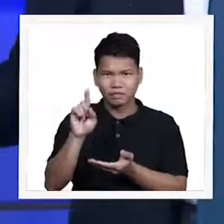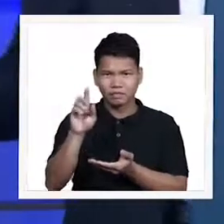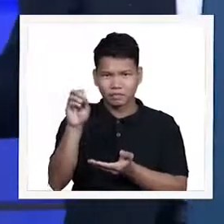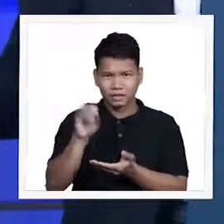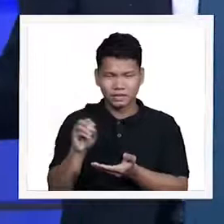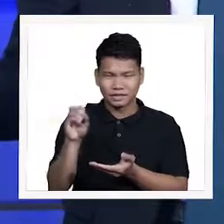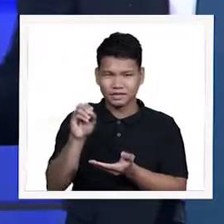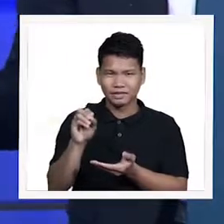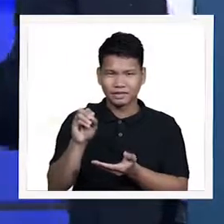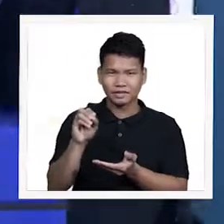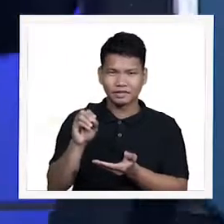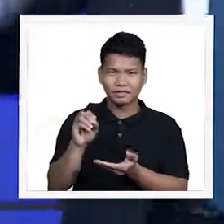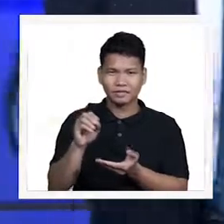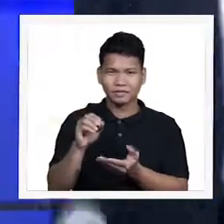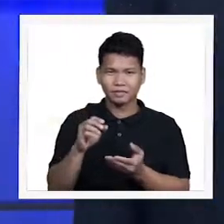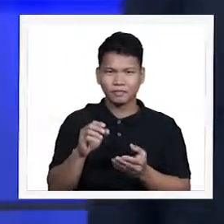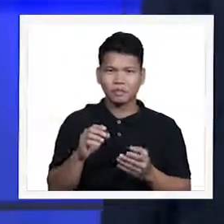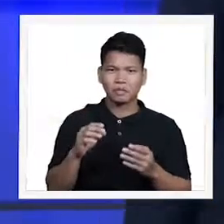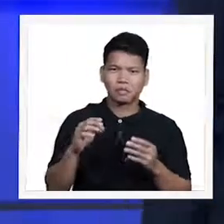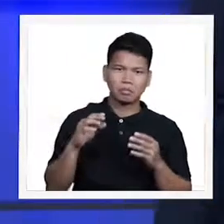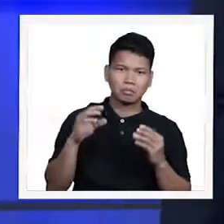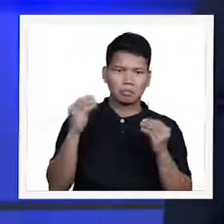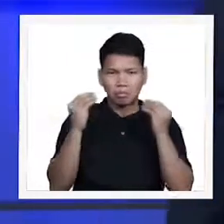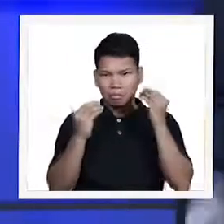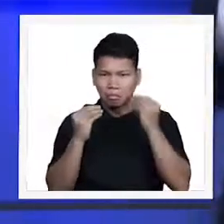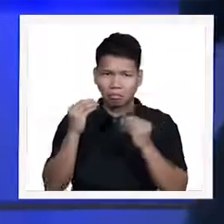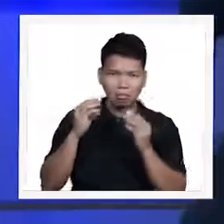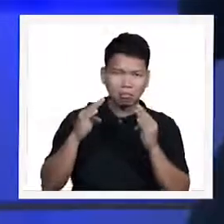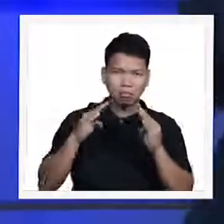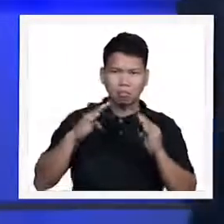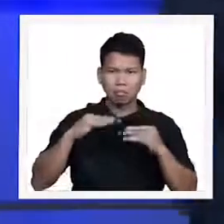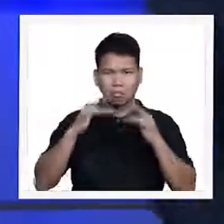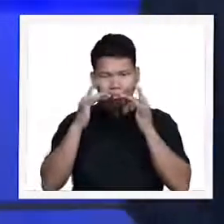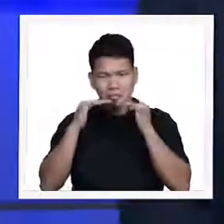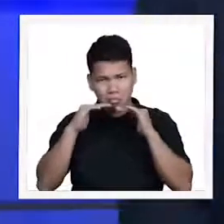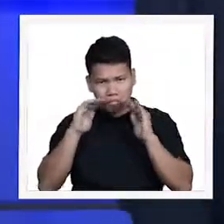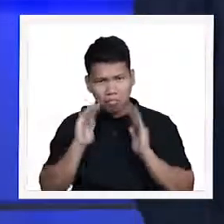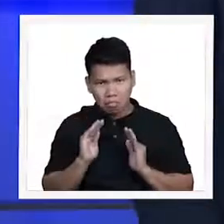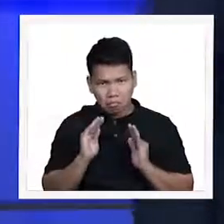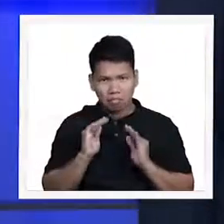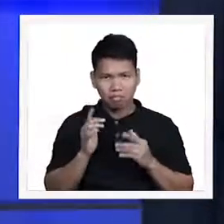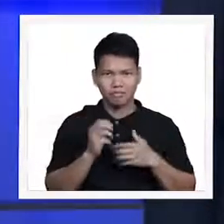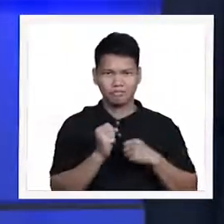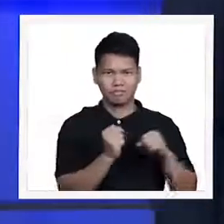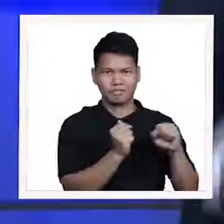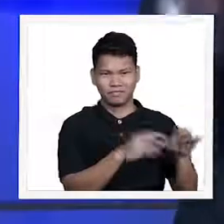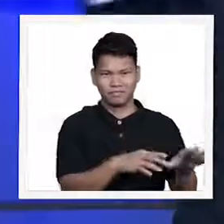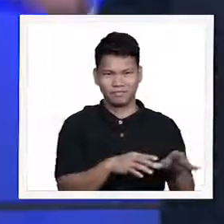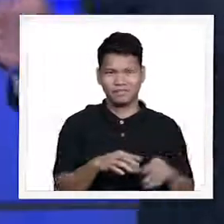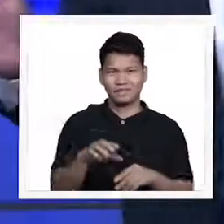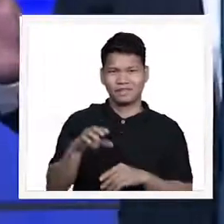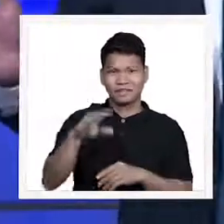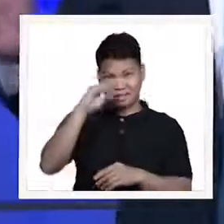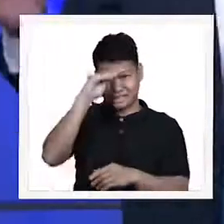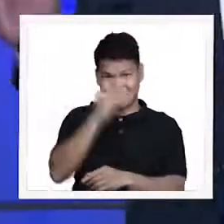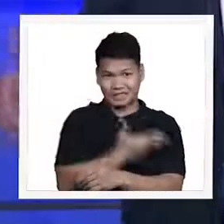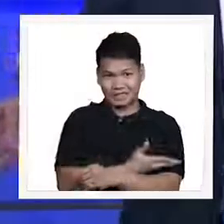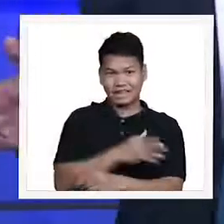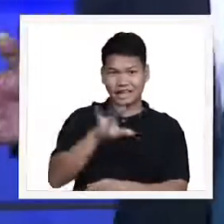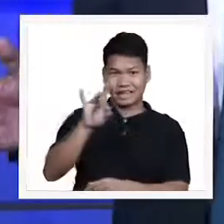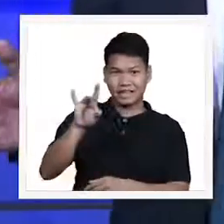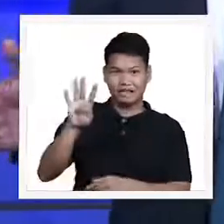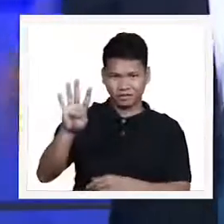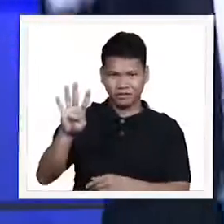depressions. Kahit po yung kanilang mga anak ng mga lalaki, 84% less likely. So, makita po natin mga